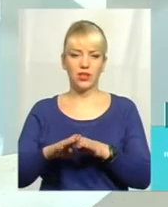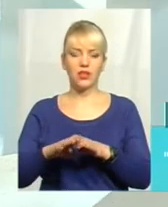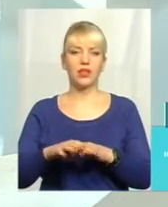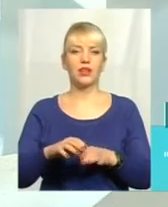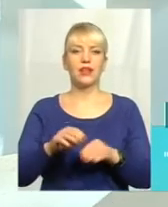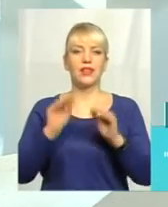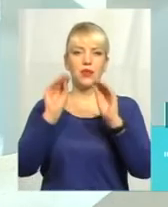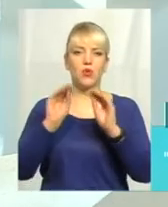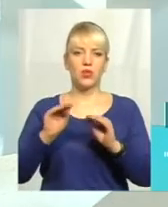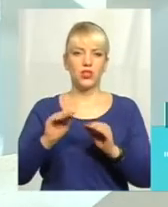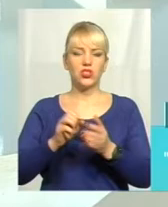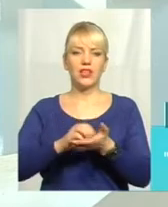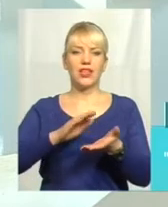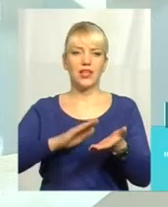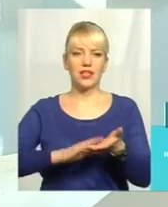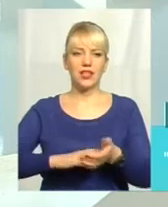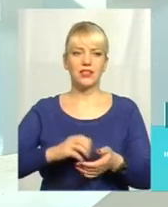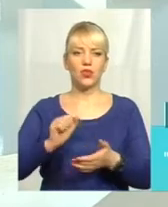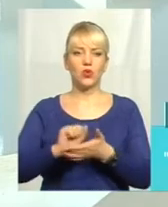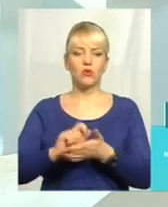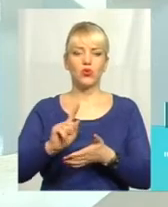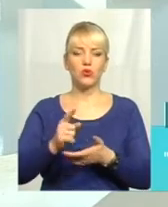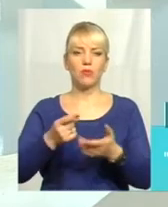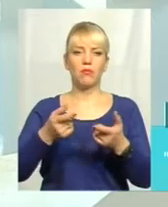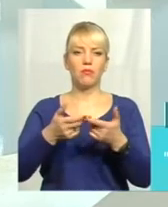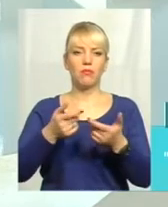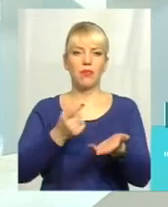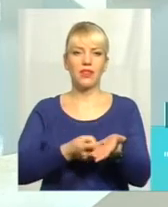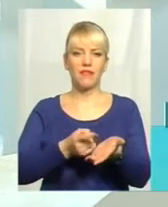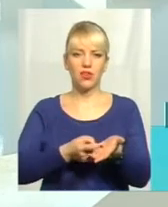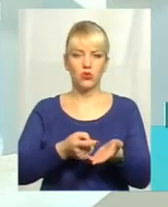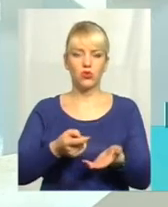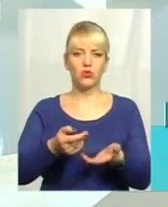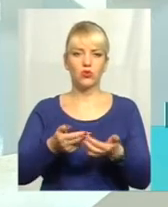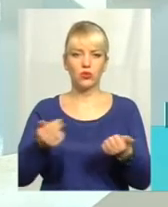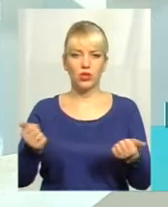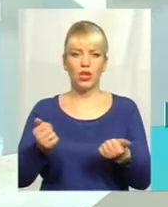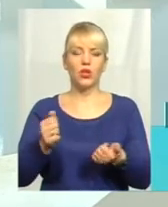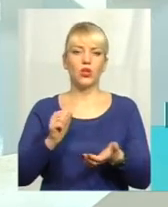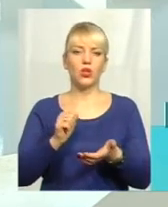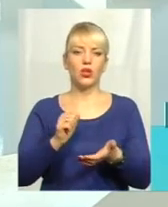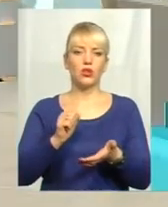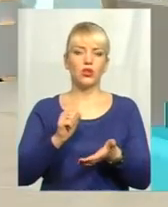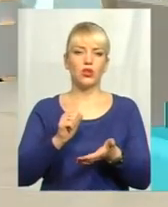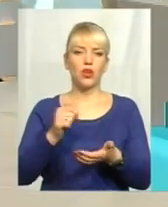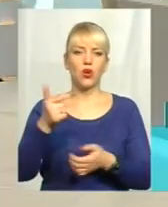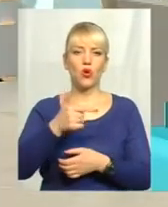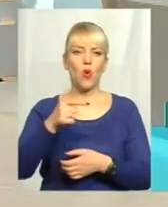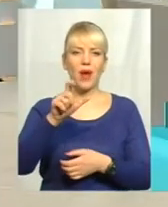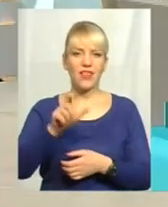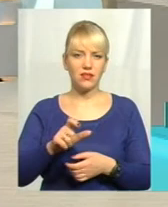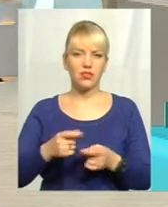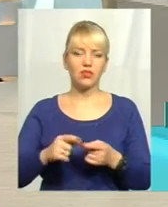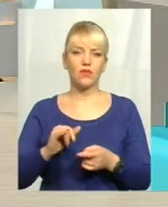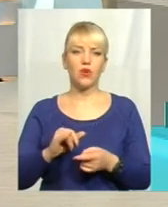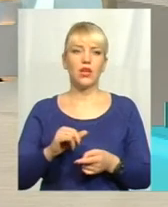реєстр та, відповідно, документи, що підтверджують громадянство, особи, чи є спеціальний статус. А ще цей